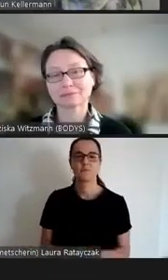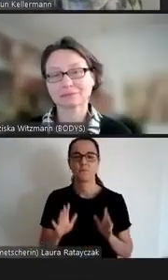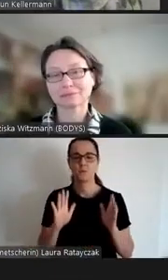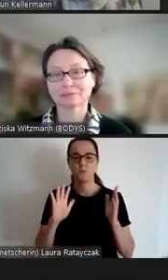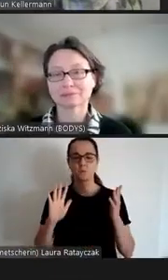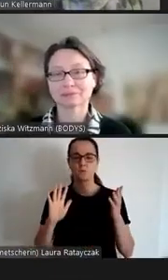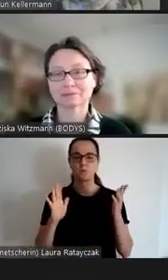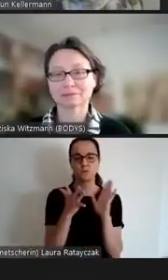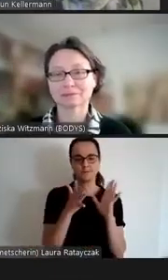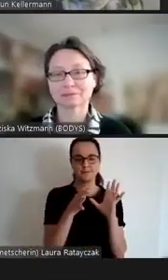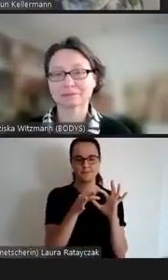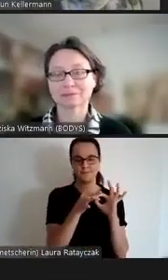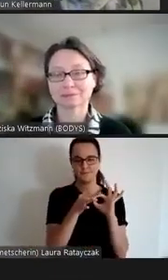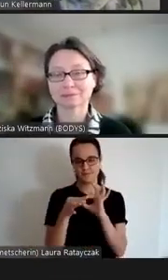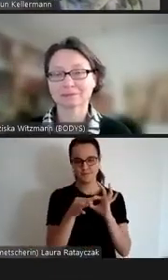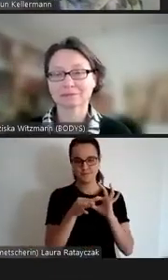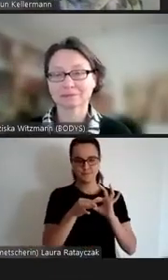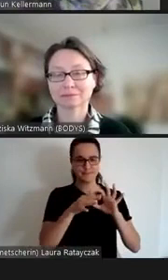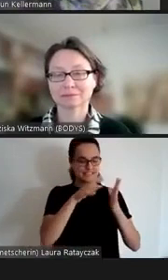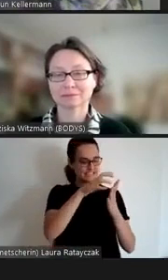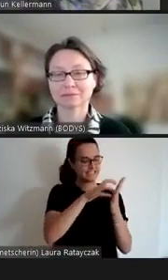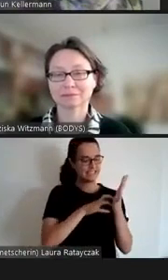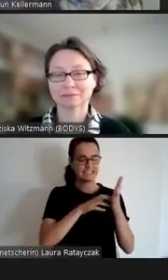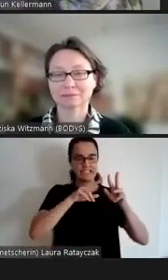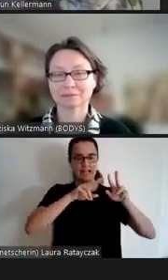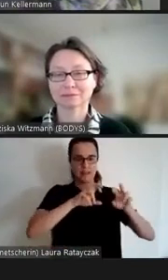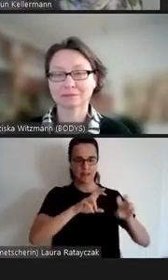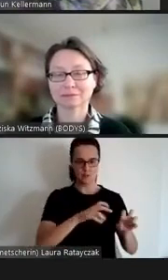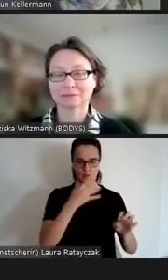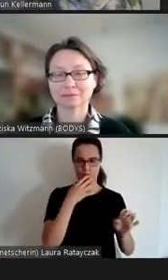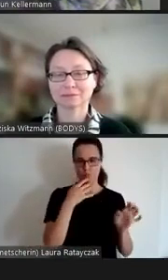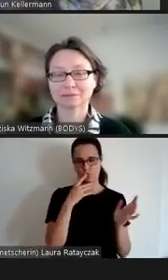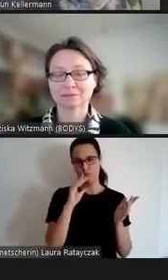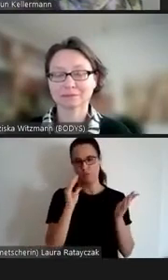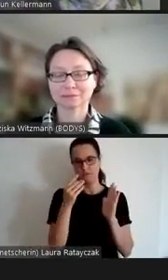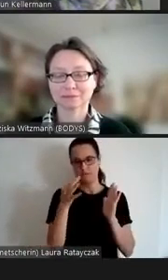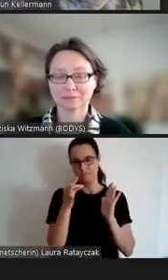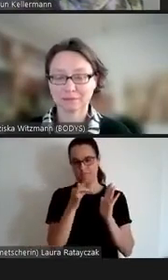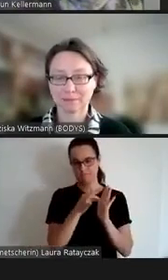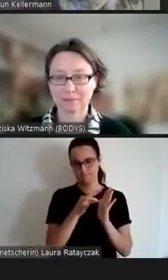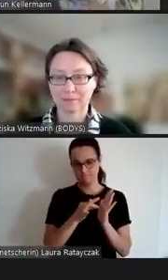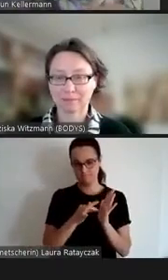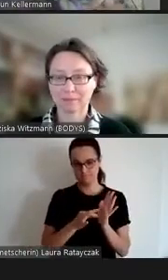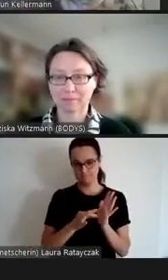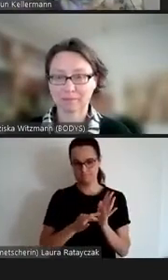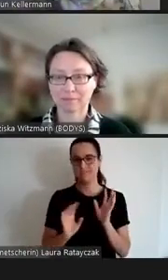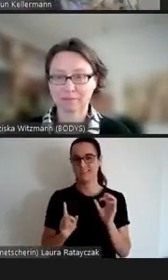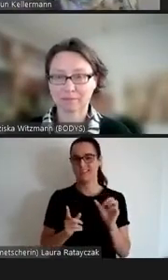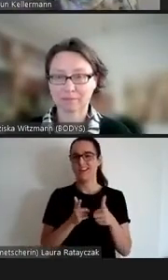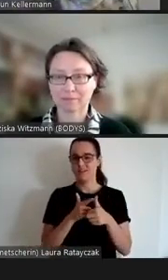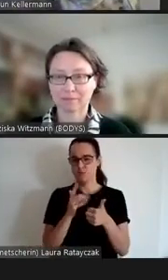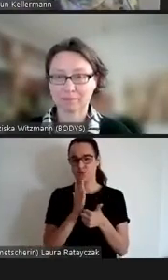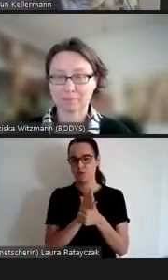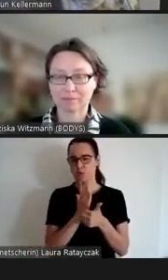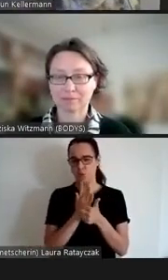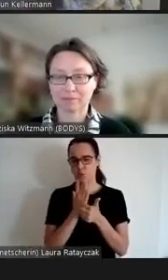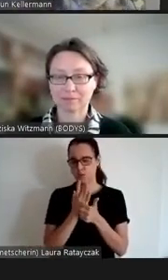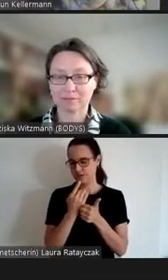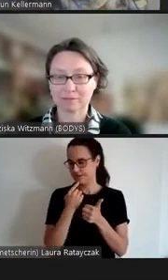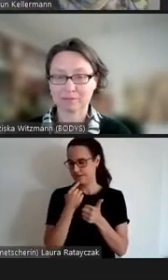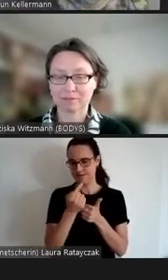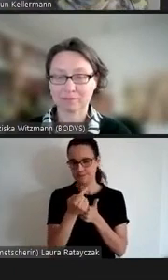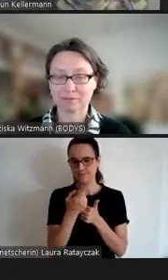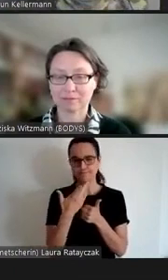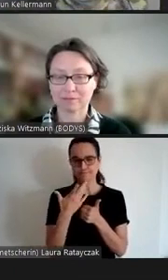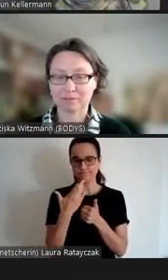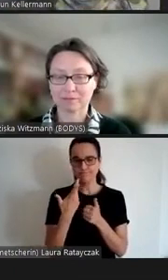Textes geben das erste habe ich schon genannt offenbar gibt es eine ganz enge Verschränkung des